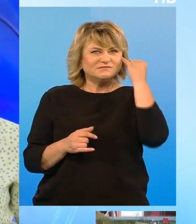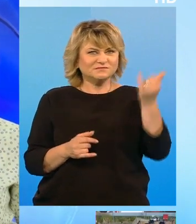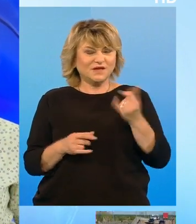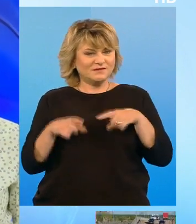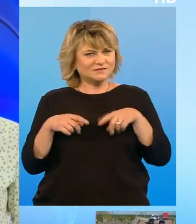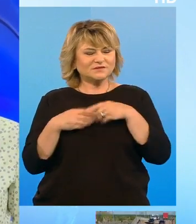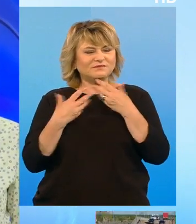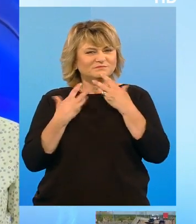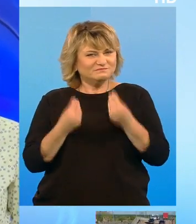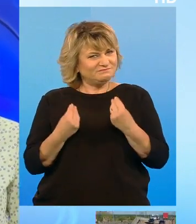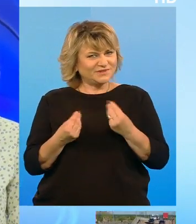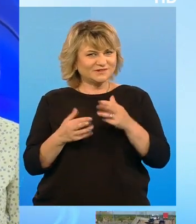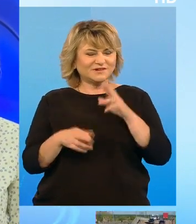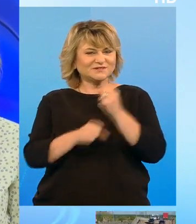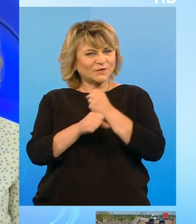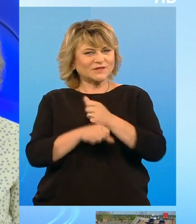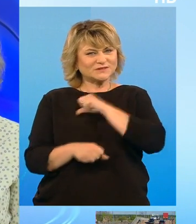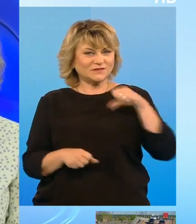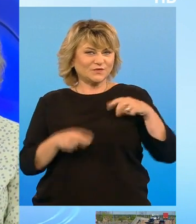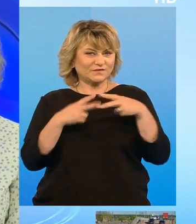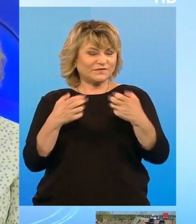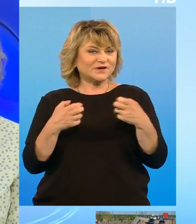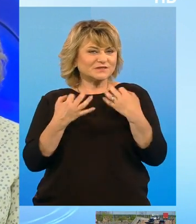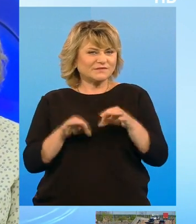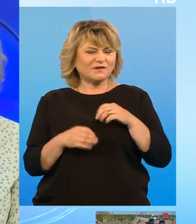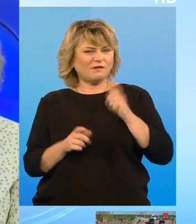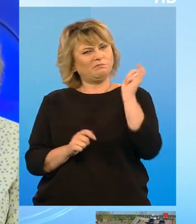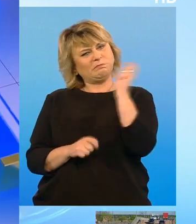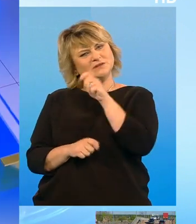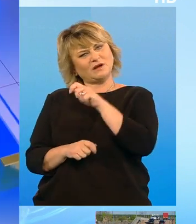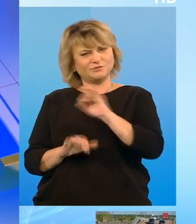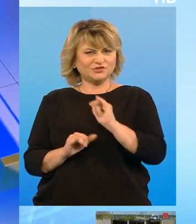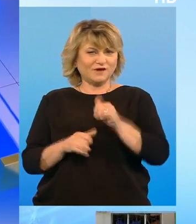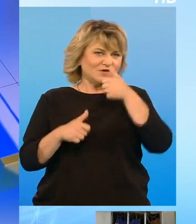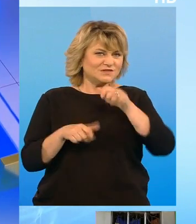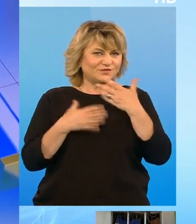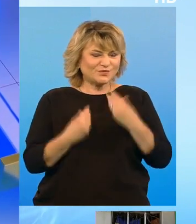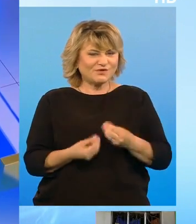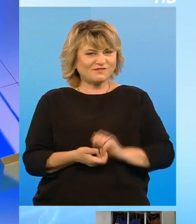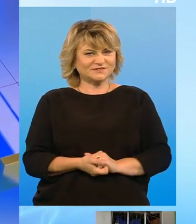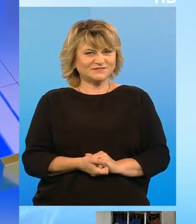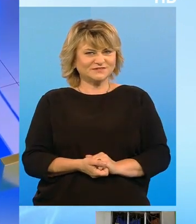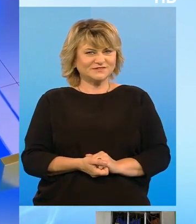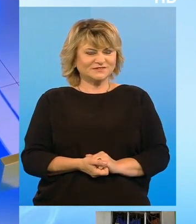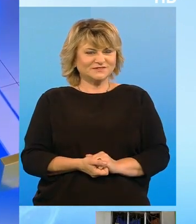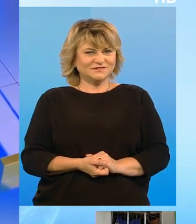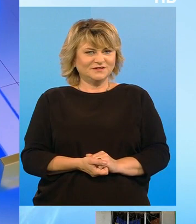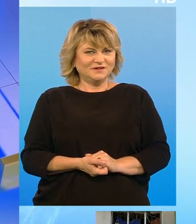idei este minunată, dar să lucreze singur fără să fie săcăiți de altcineva. O zi frumoasă a